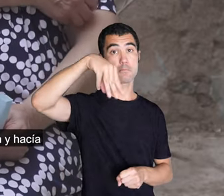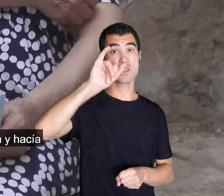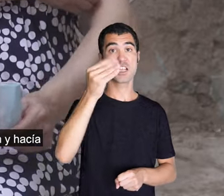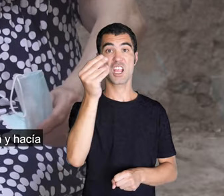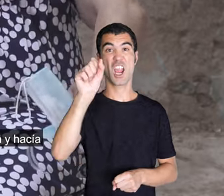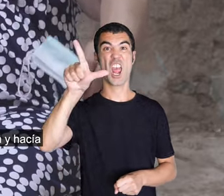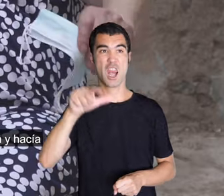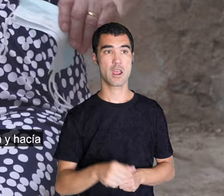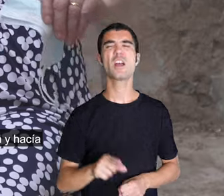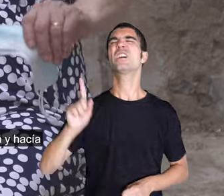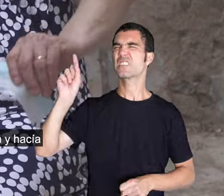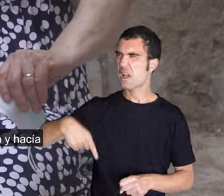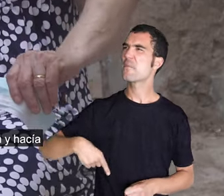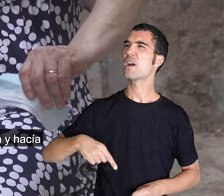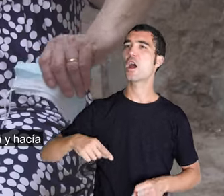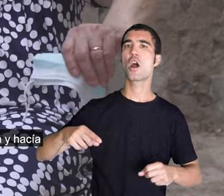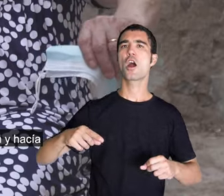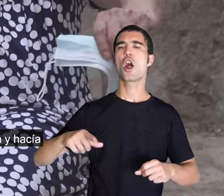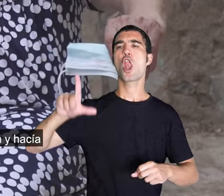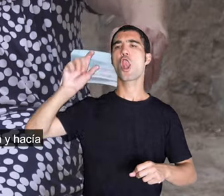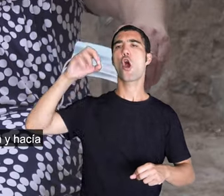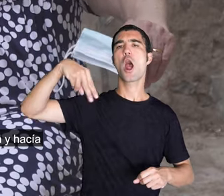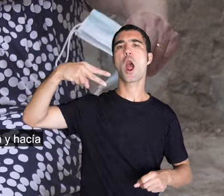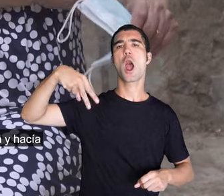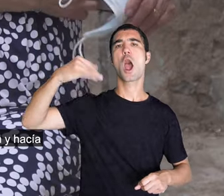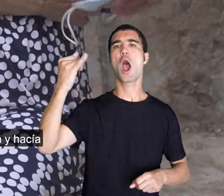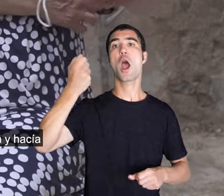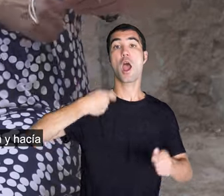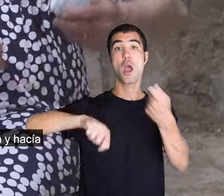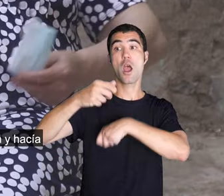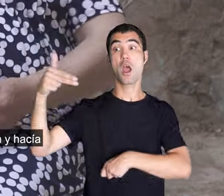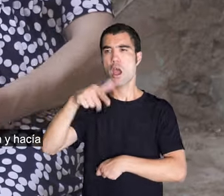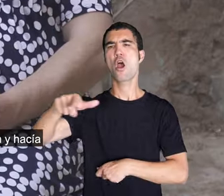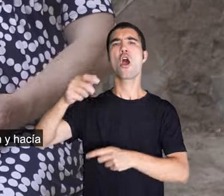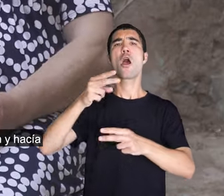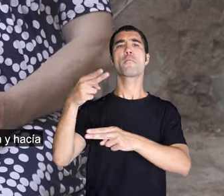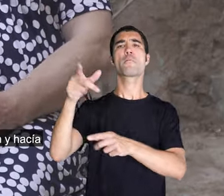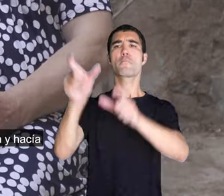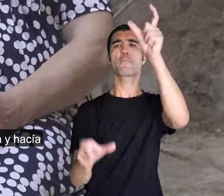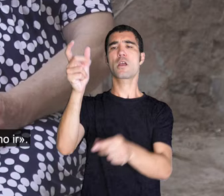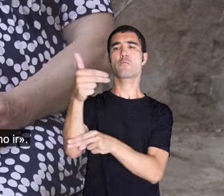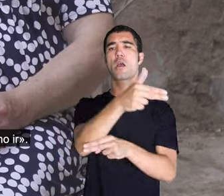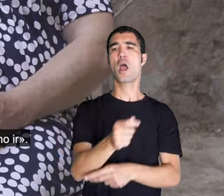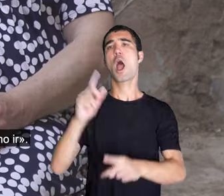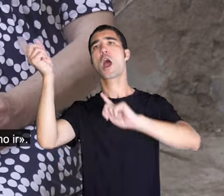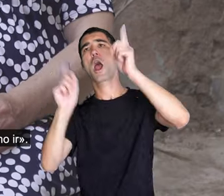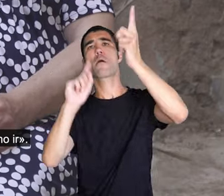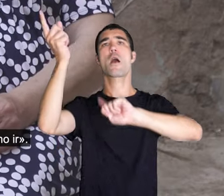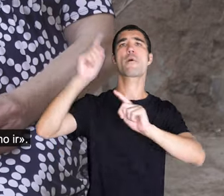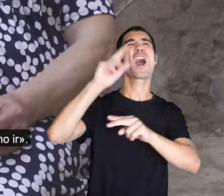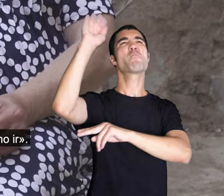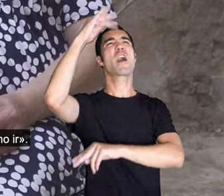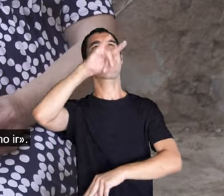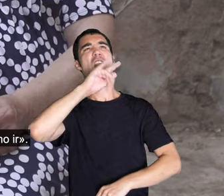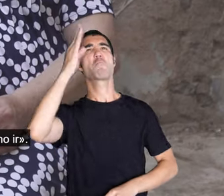dia, hi havia ja, de Baixa Longa, hi havia un munt de pescadors, i xerraven, i xerraven, i fèiem el temps, i fèiem el temps, i ell